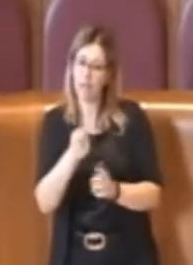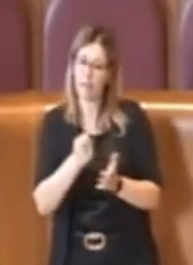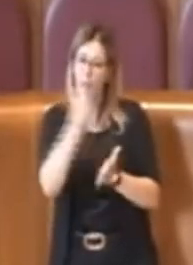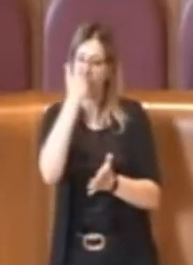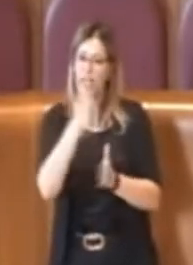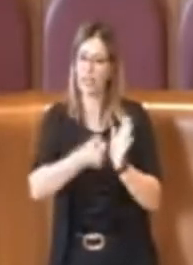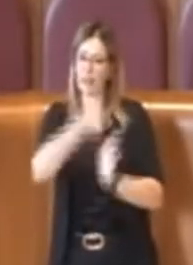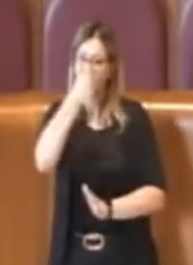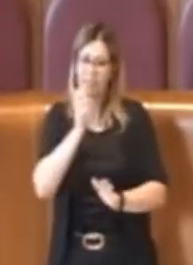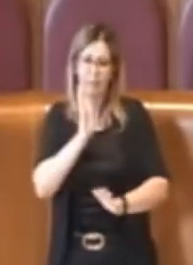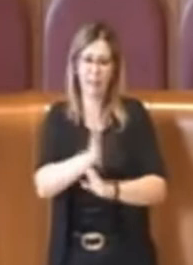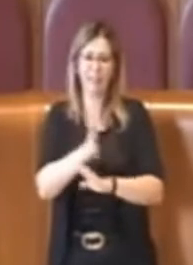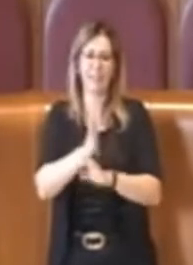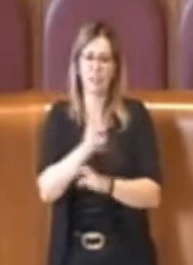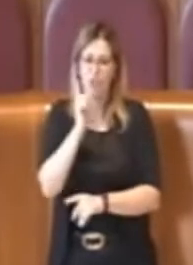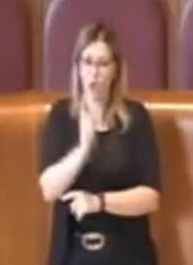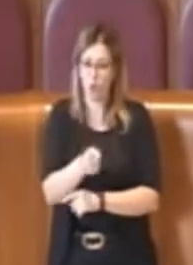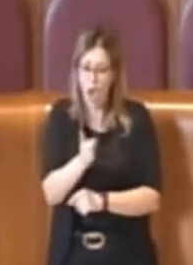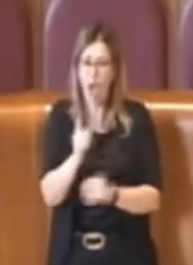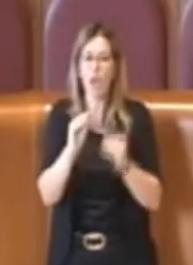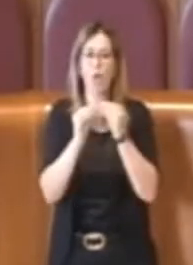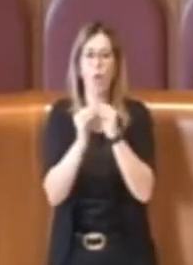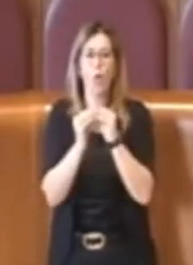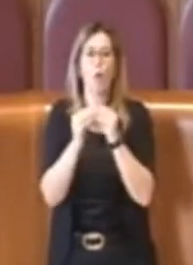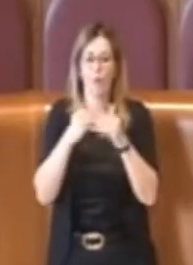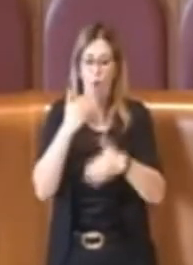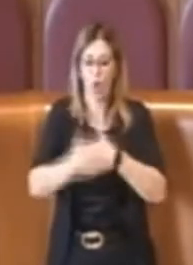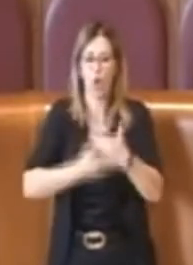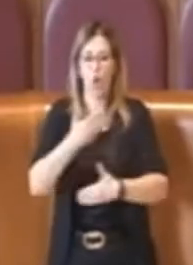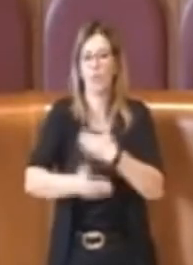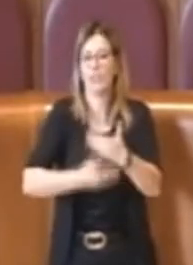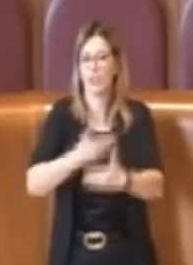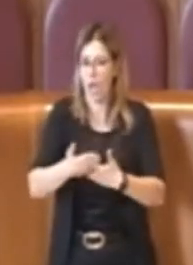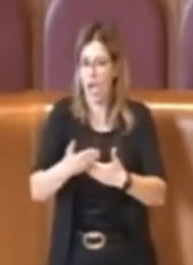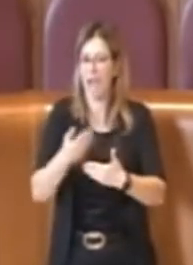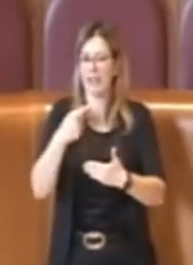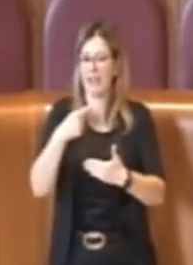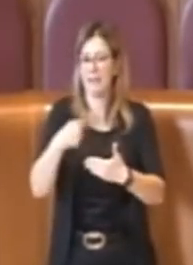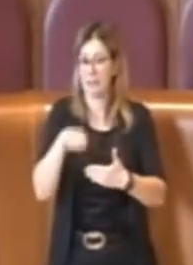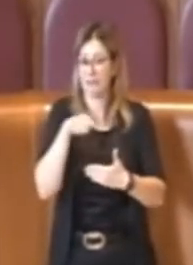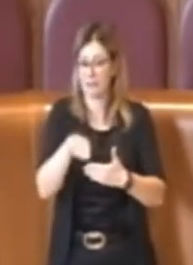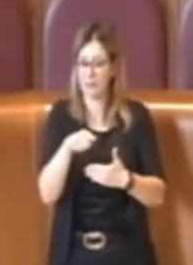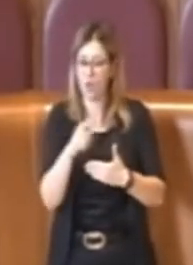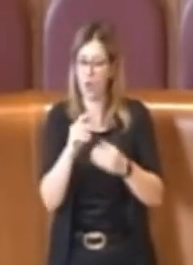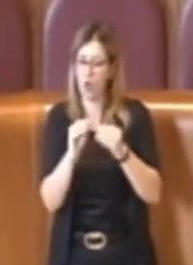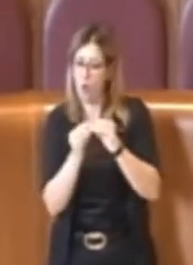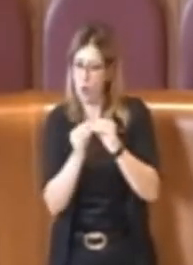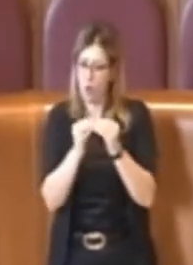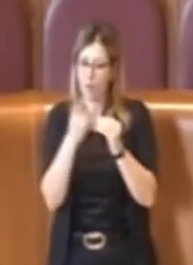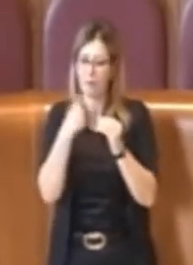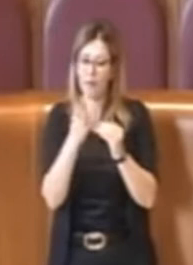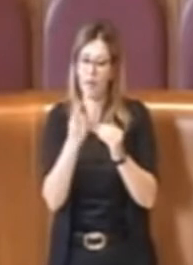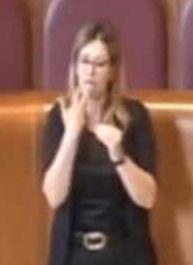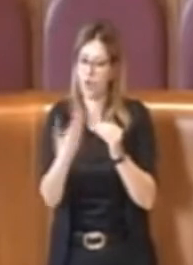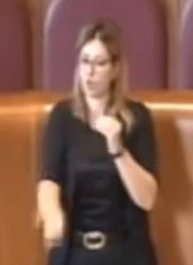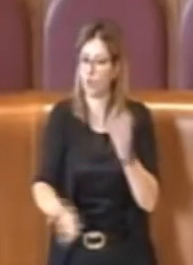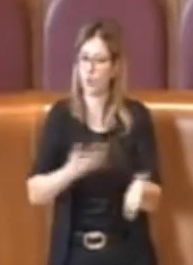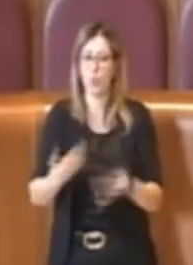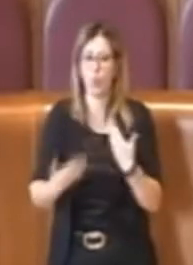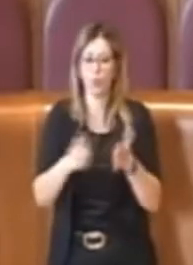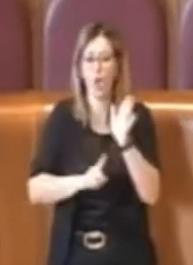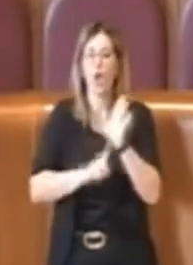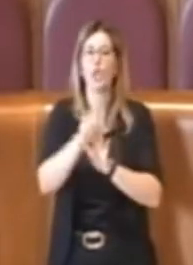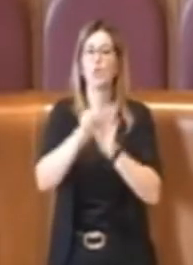proseguire su una strada per portare in breve termine dei risultati tangibili.